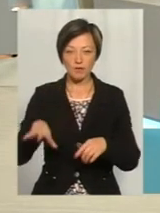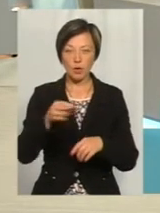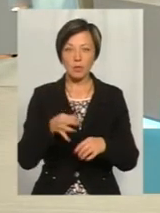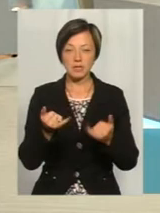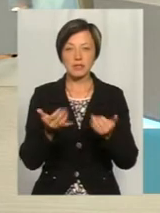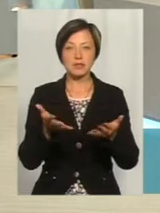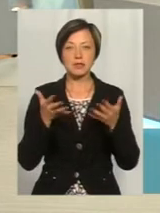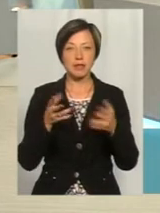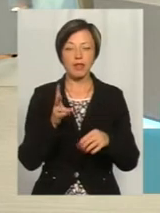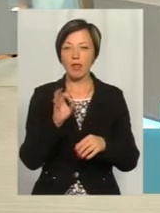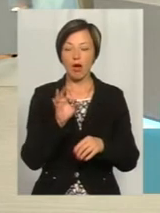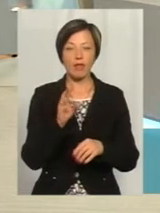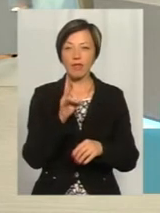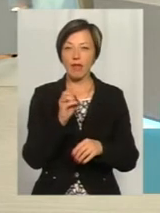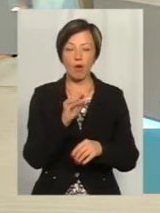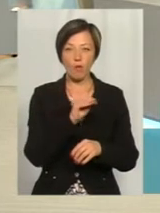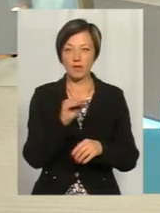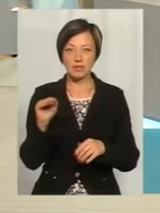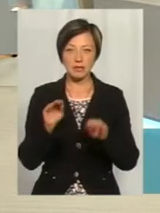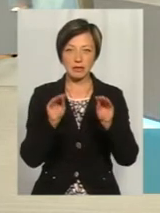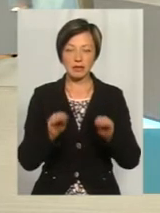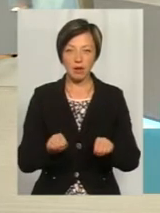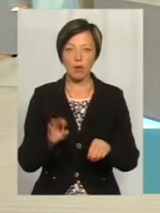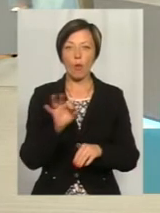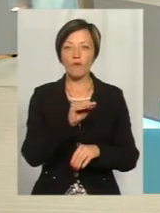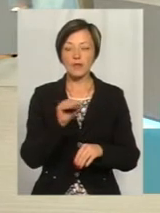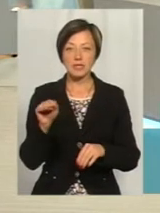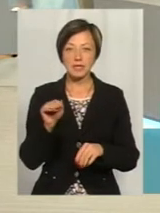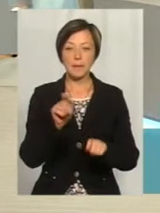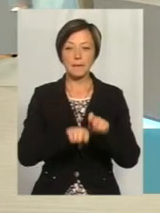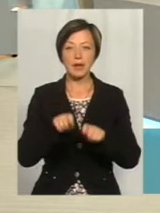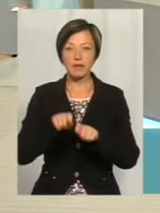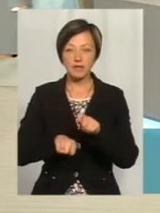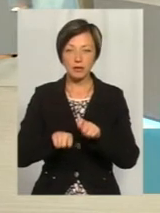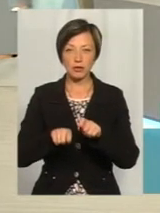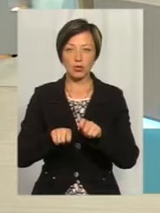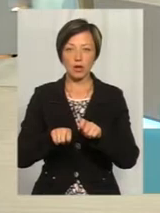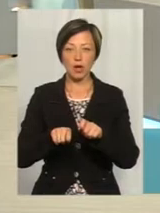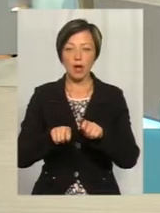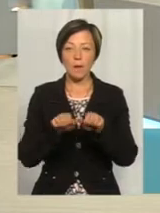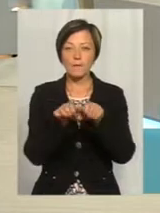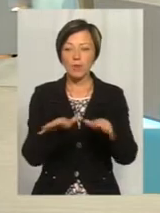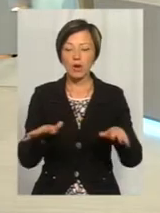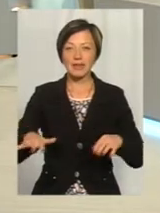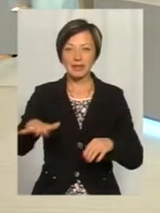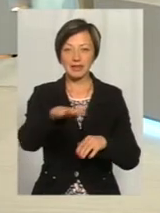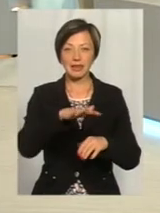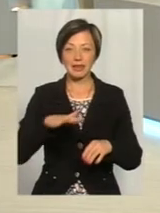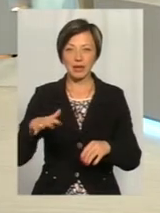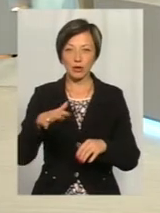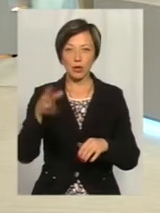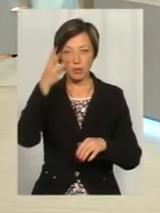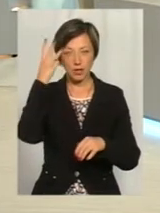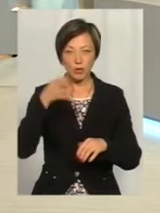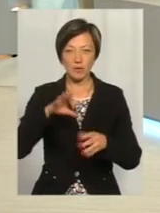'ясувалося? Це неофіційні дані, тому що офіційних вимірювань покриття території не лише